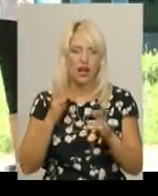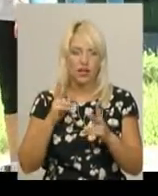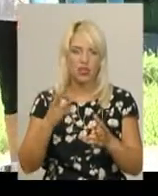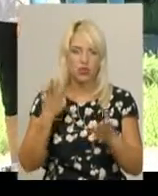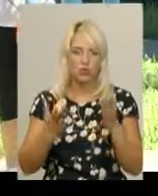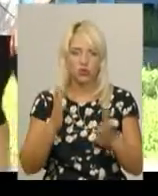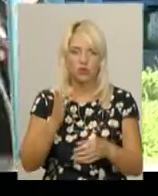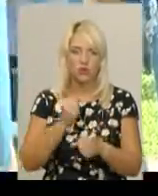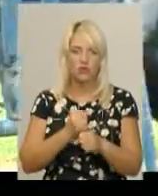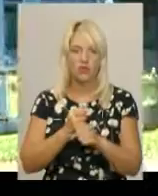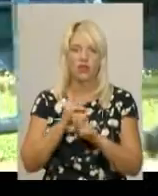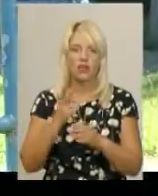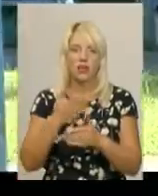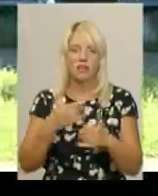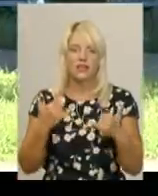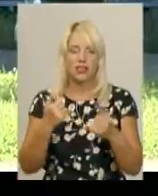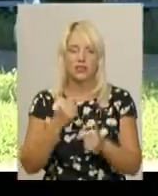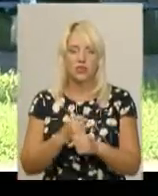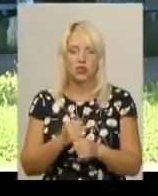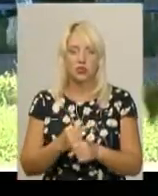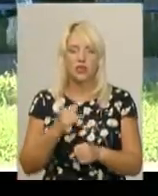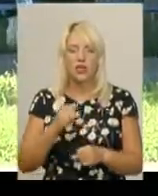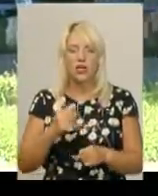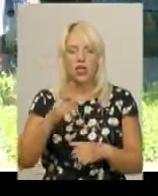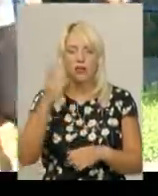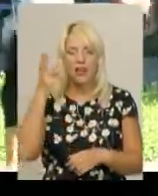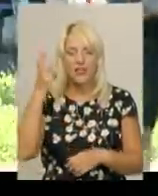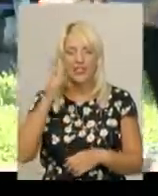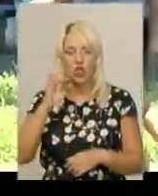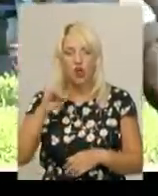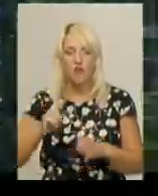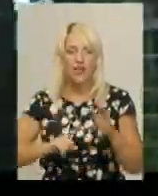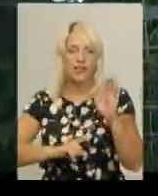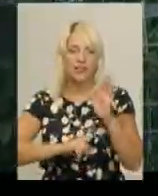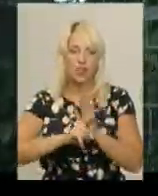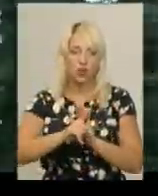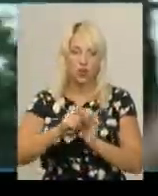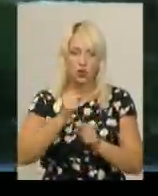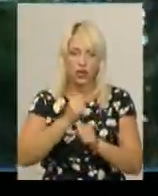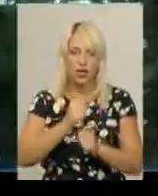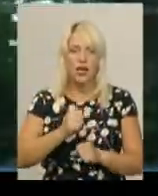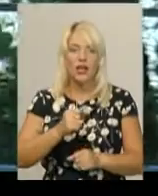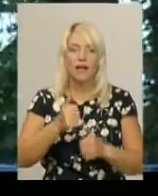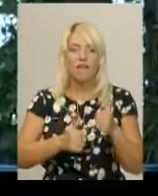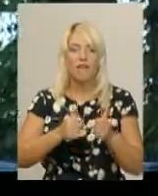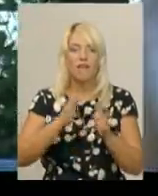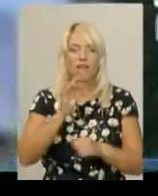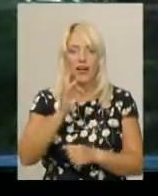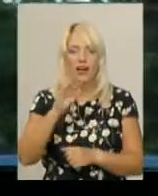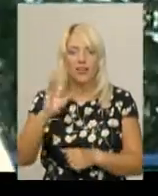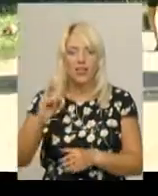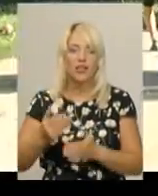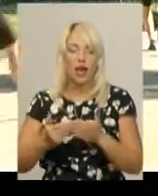чемпіонаті України з волейболу серед жіночих команд «Суперліги» «Хмельницький «Новатор» стартує в вересні. До цього в клуба заплановані два виїзних